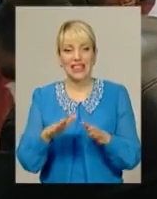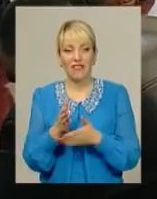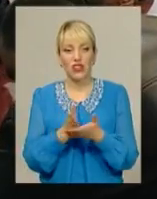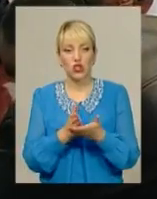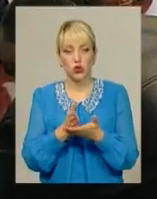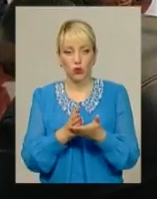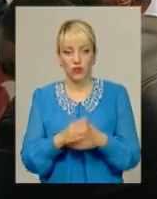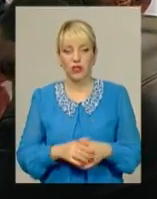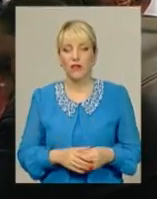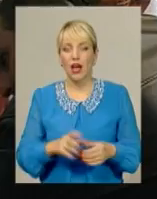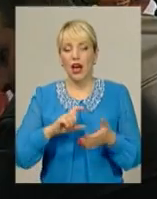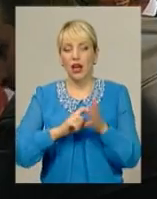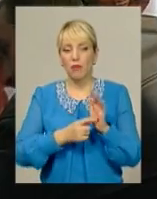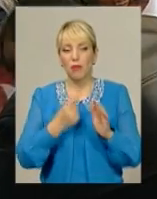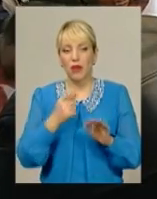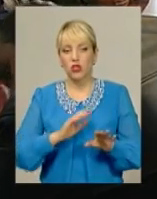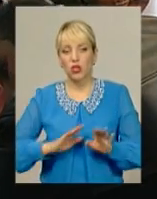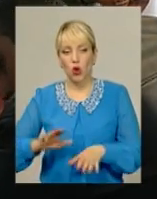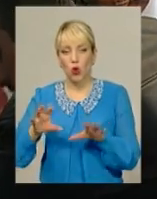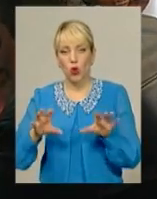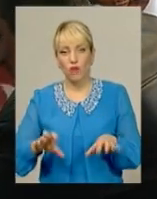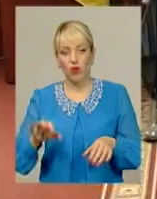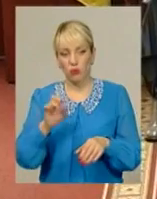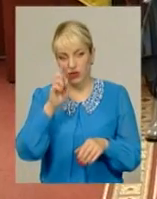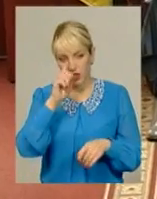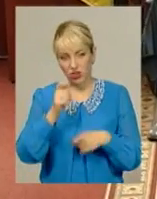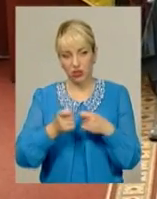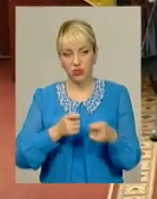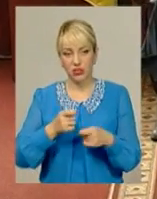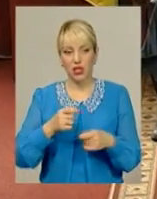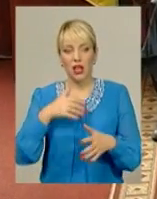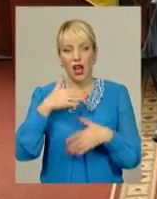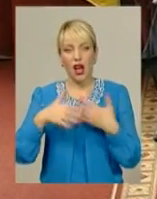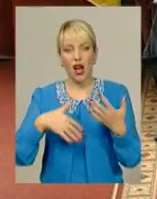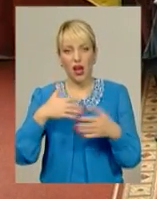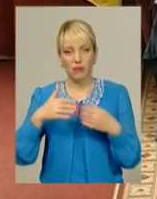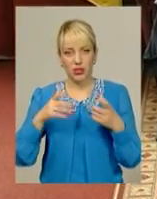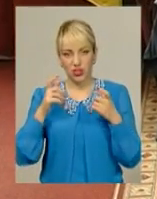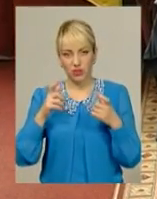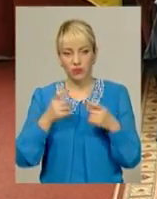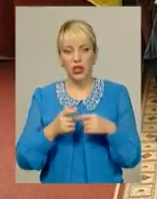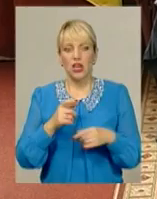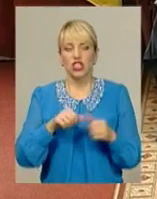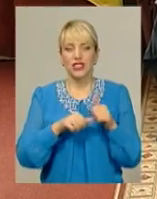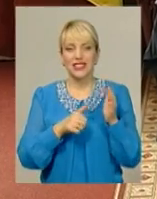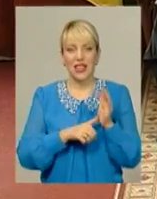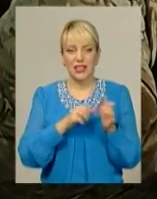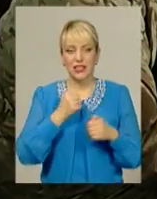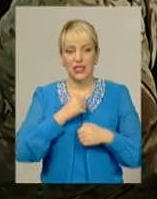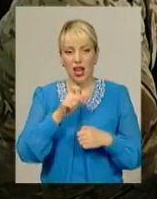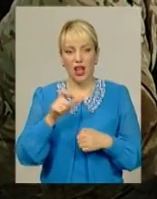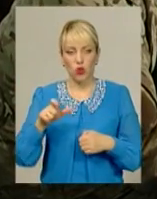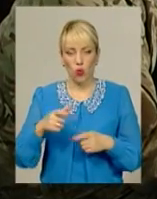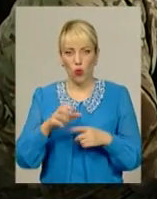У кабінеті першого заступника голови облдержадміністрації гамір 16-ро атовців обурені ситуацією, яка